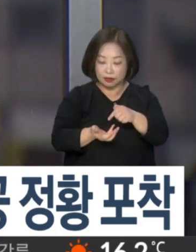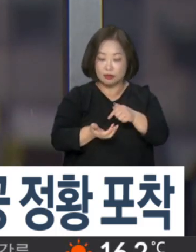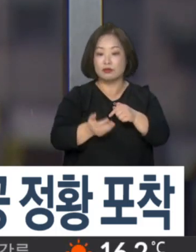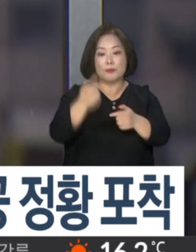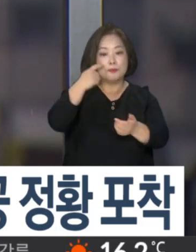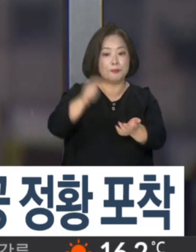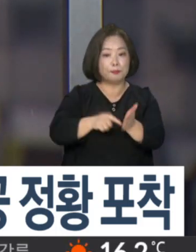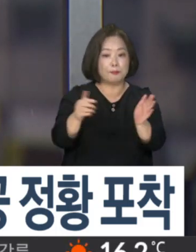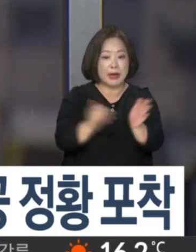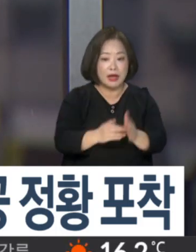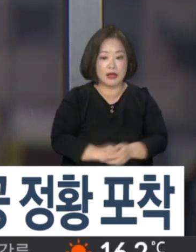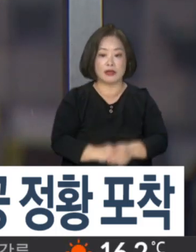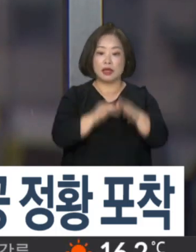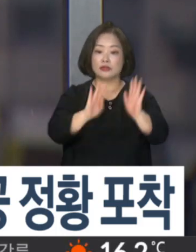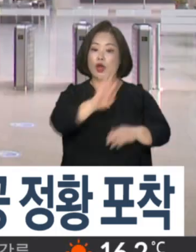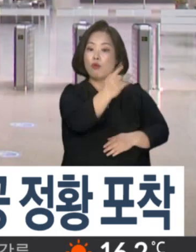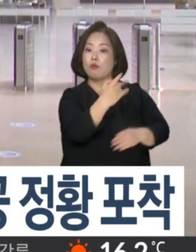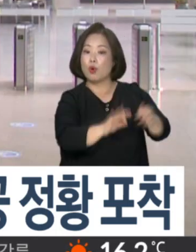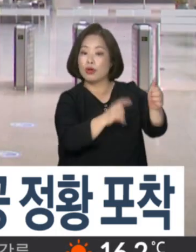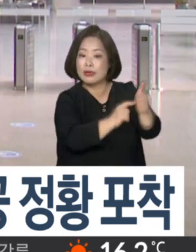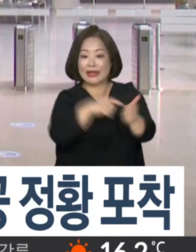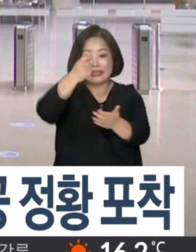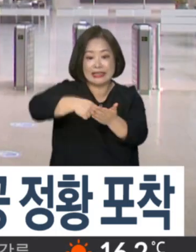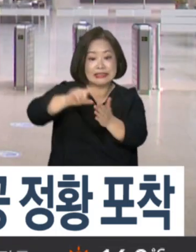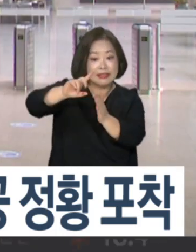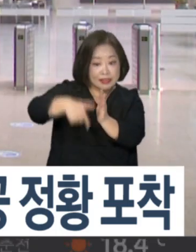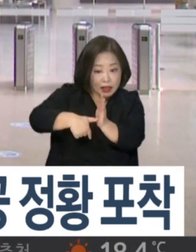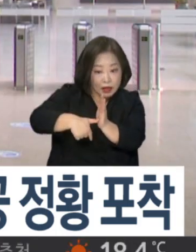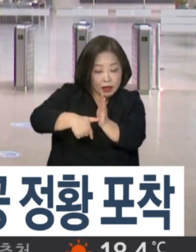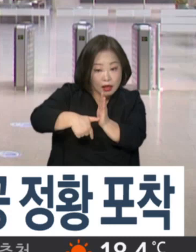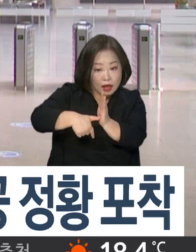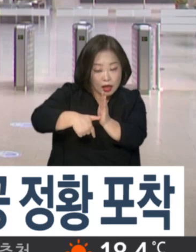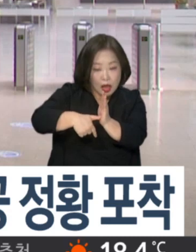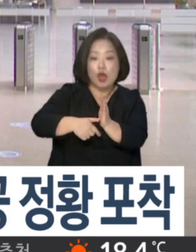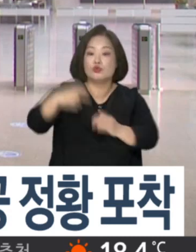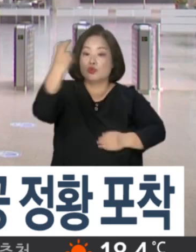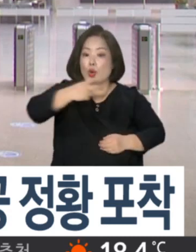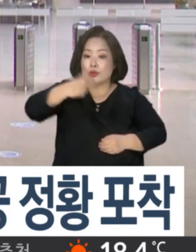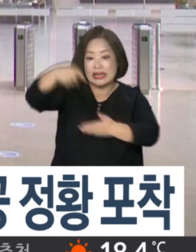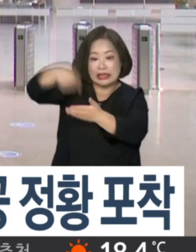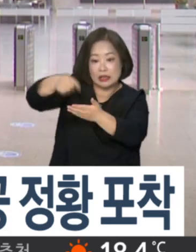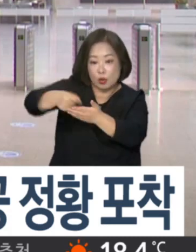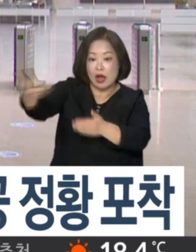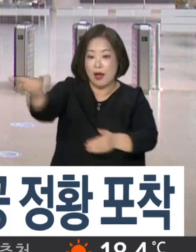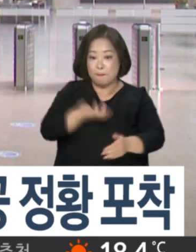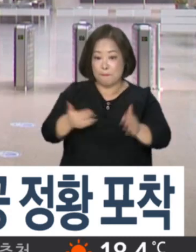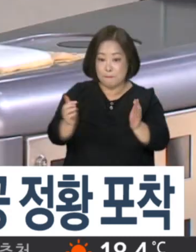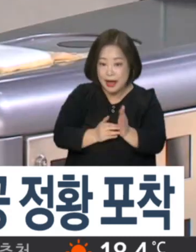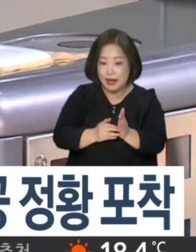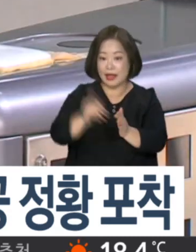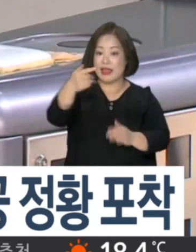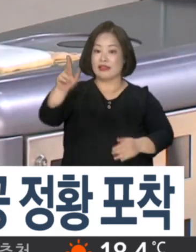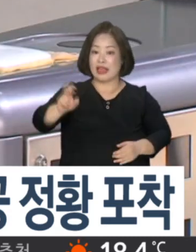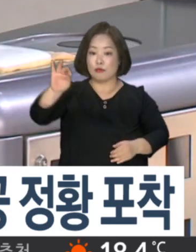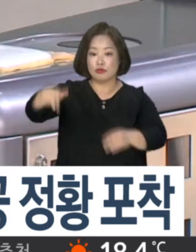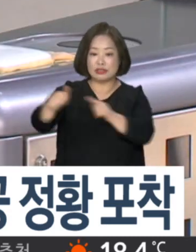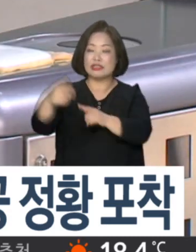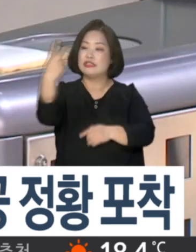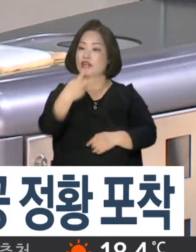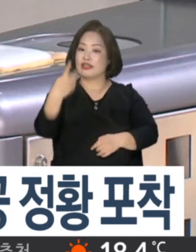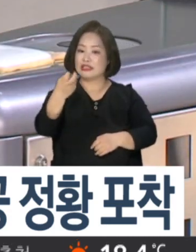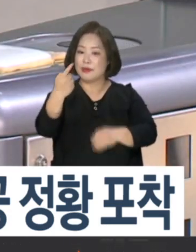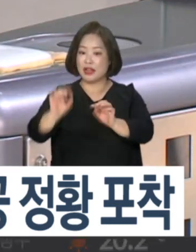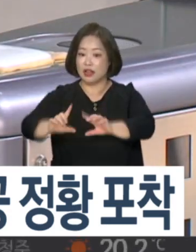실제로 봉 기자는 당시 기사에서 수사기록을 입수했다며 민간업자 남욱 씨의 2021년